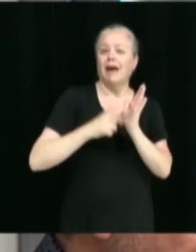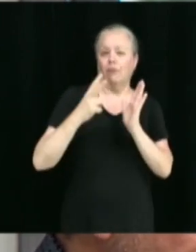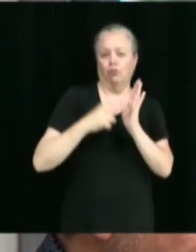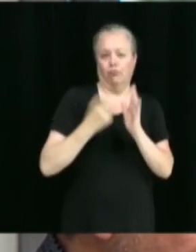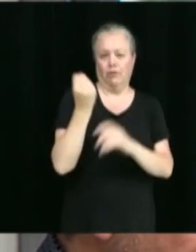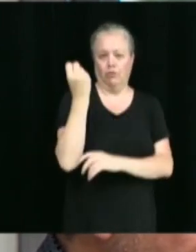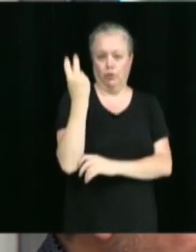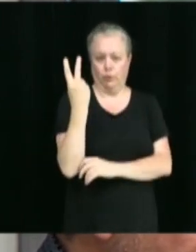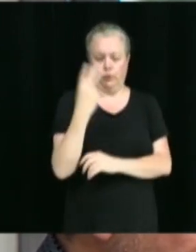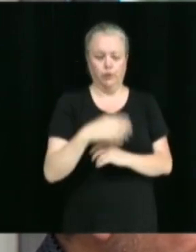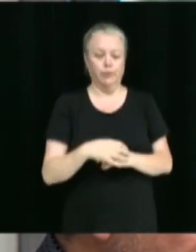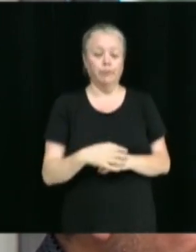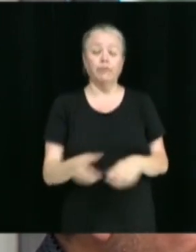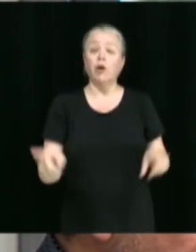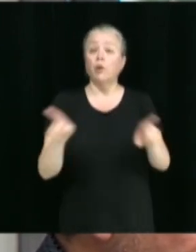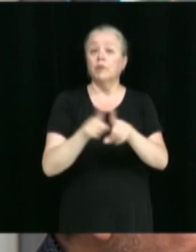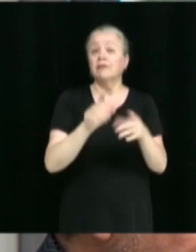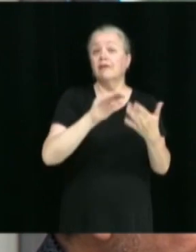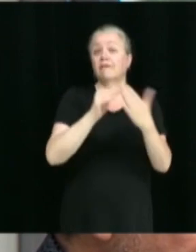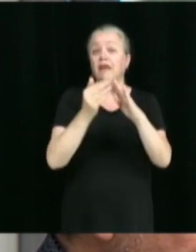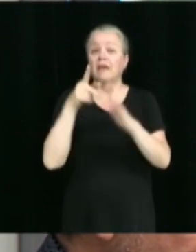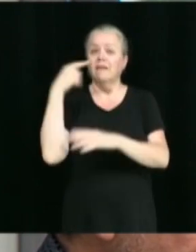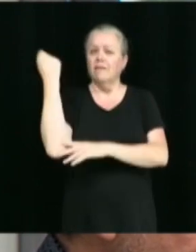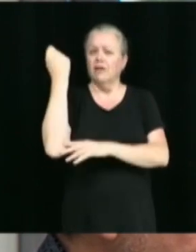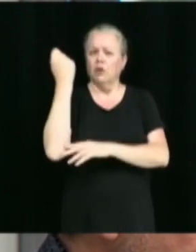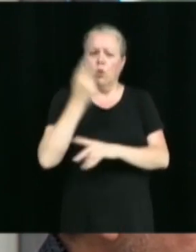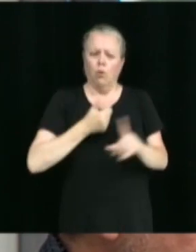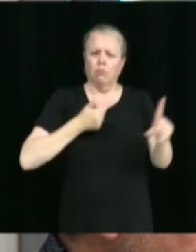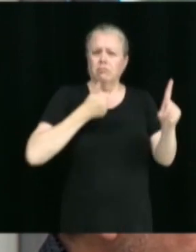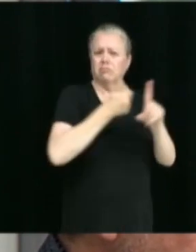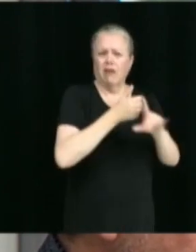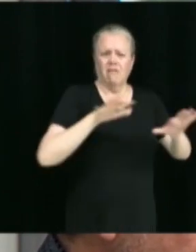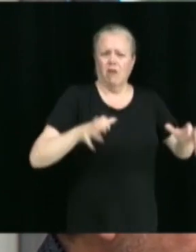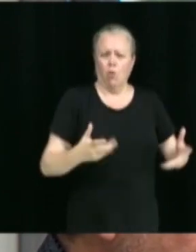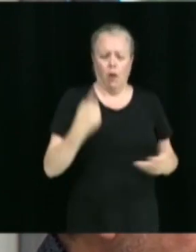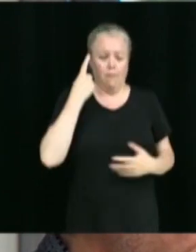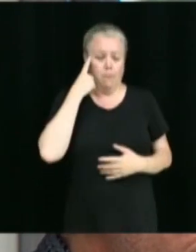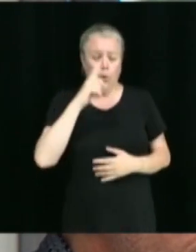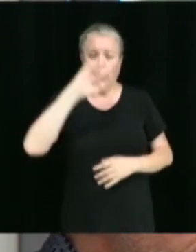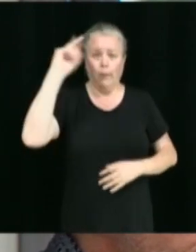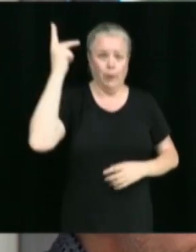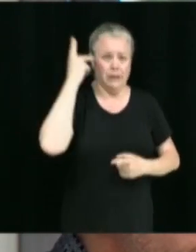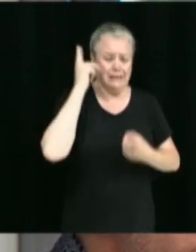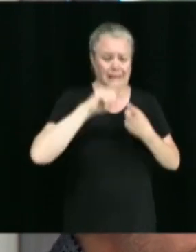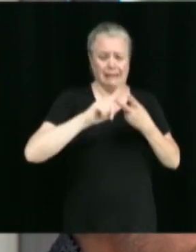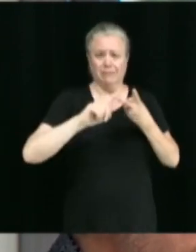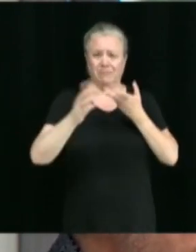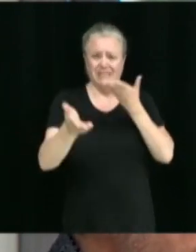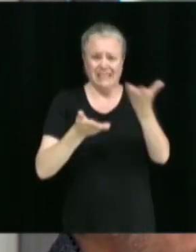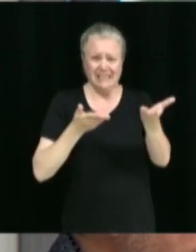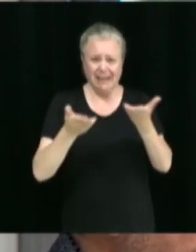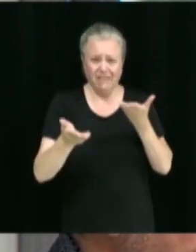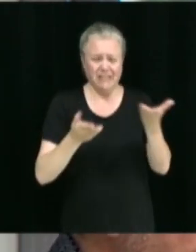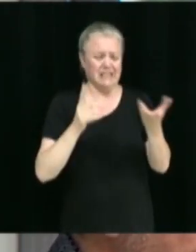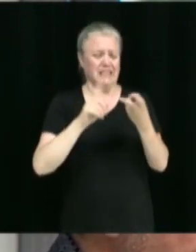de Vittoriaville oeuvre à ce que ses politiques, ses services et ses structures qui touchent l'environnement bâti et sociaux soient